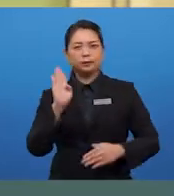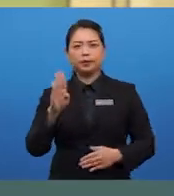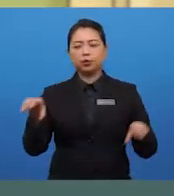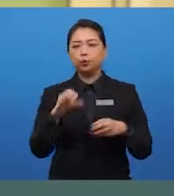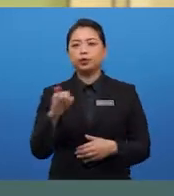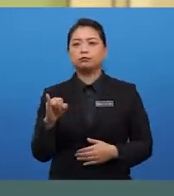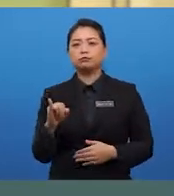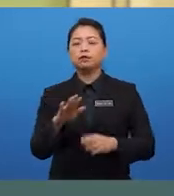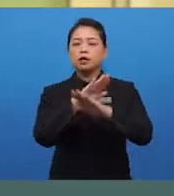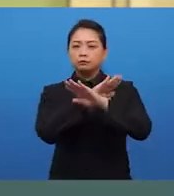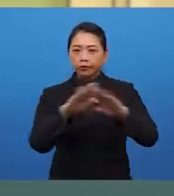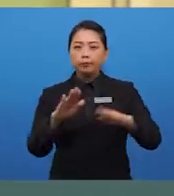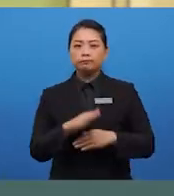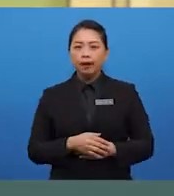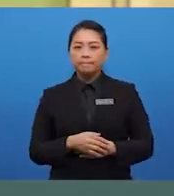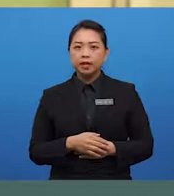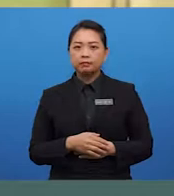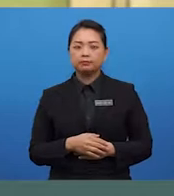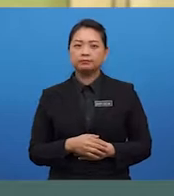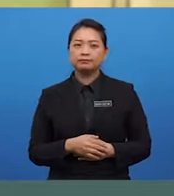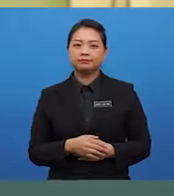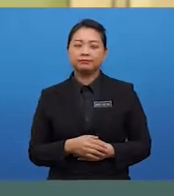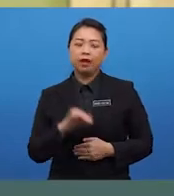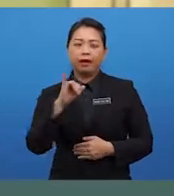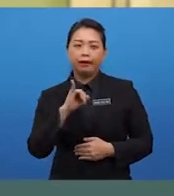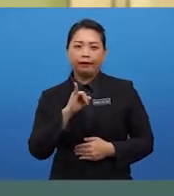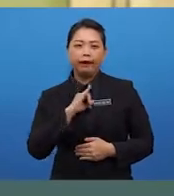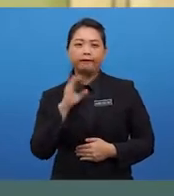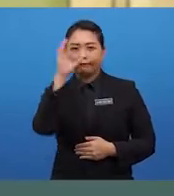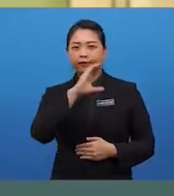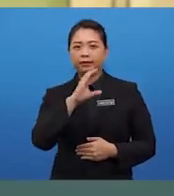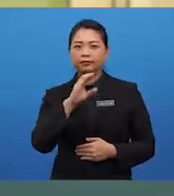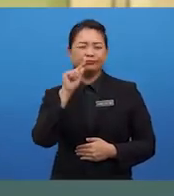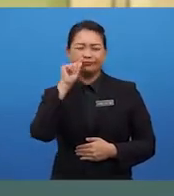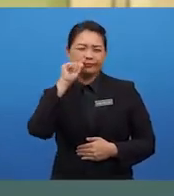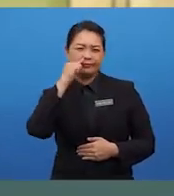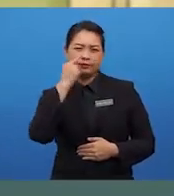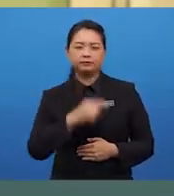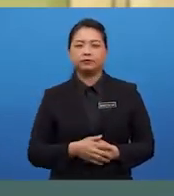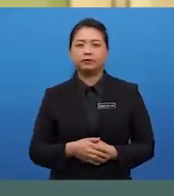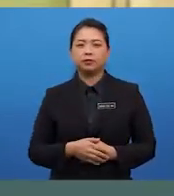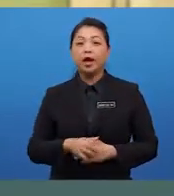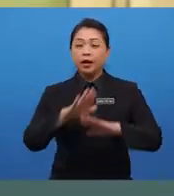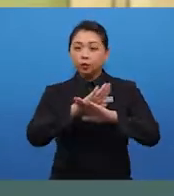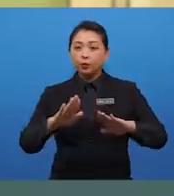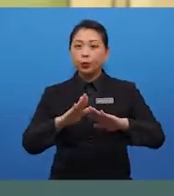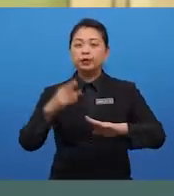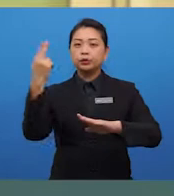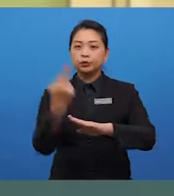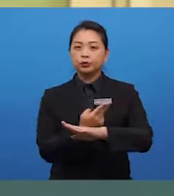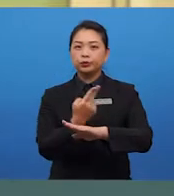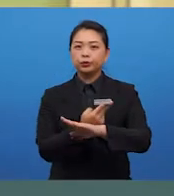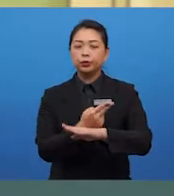Firstly, don't mumble. I find this really annoying. Don't use fillers